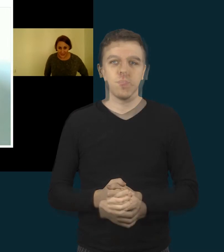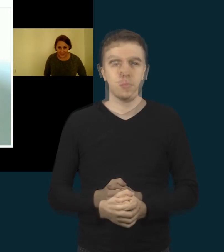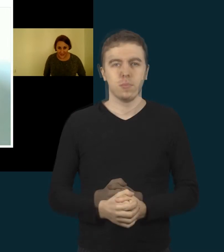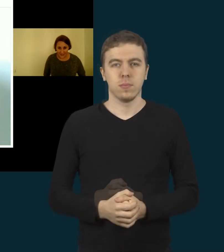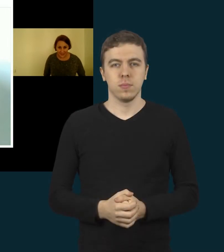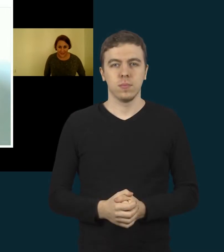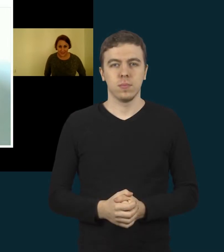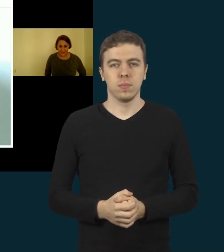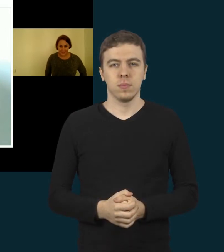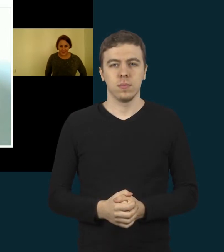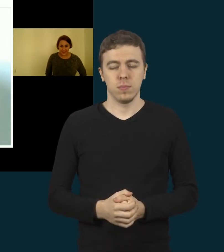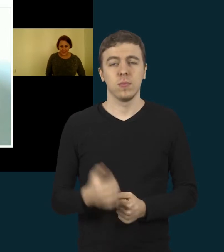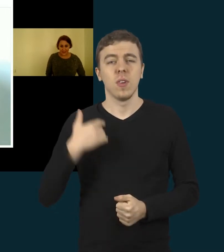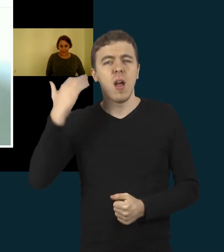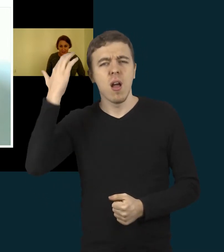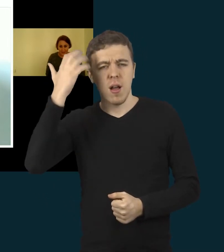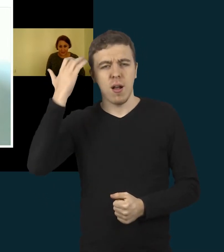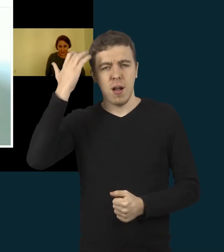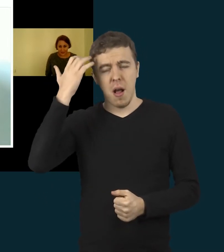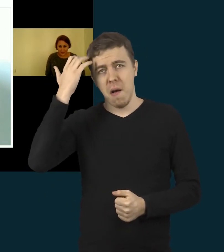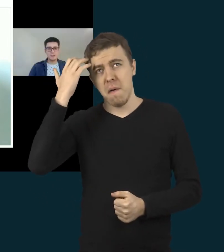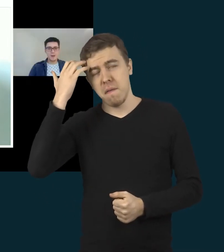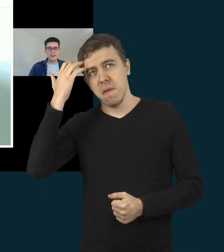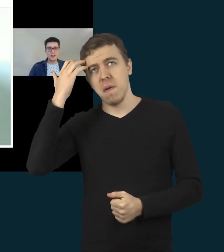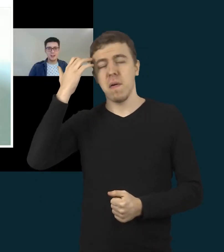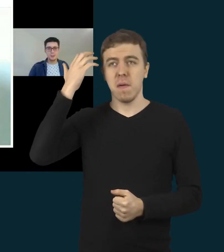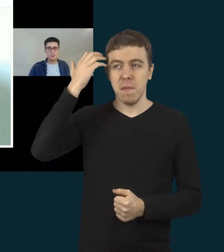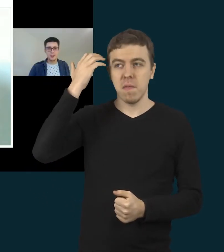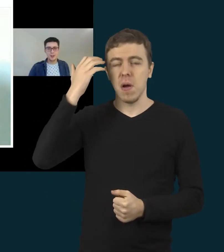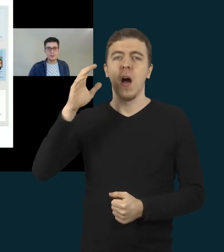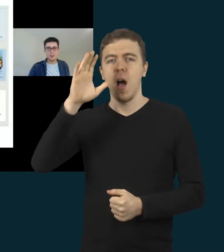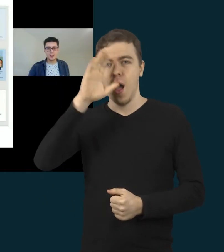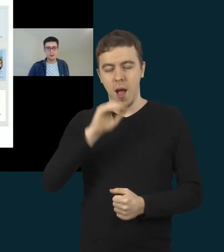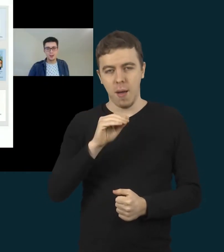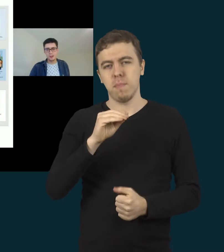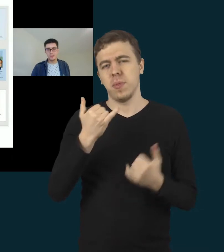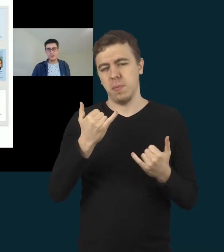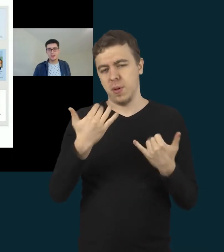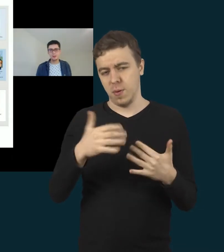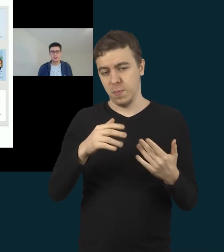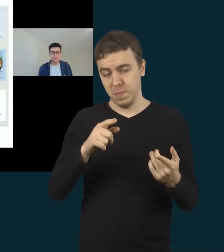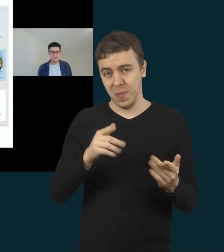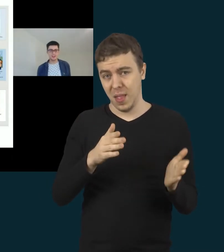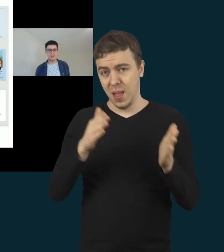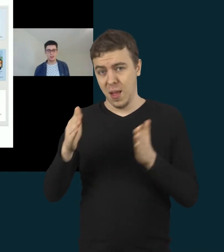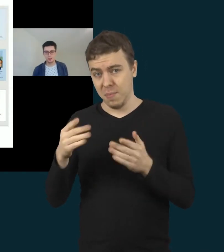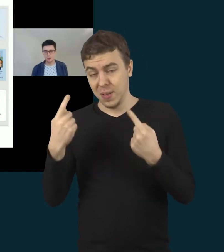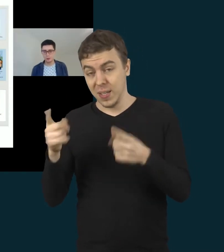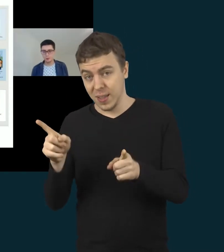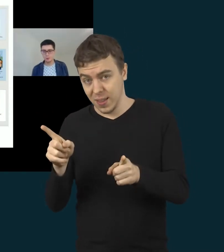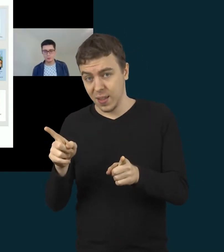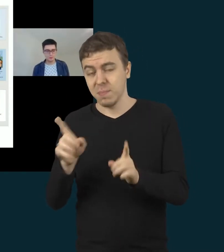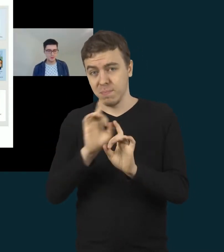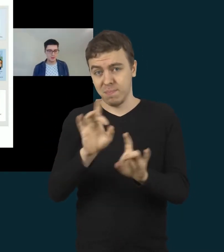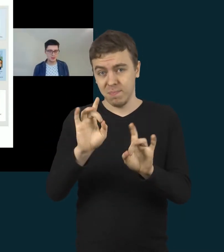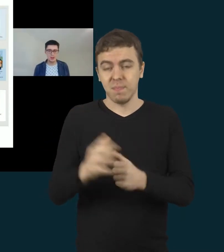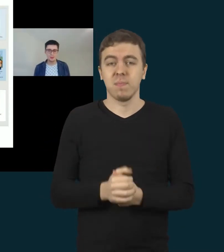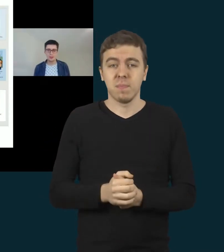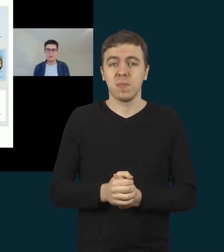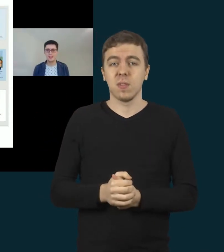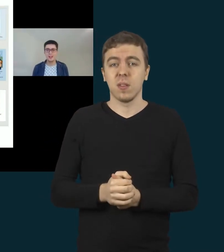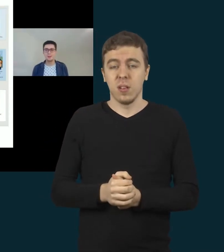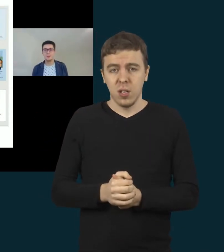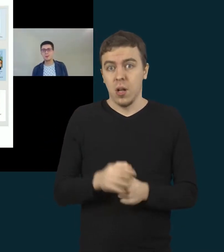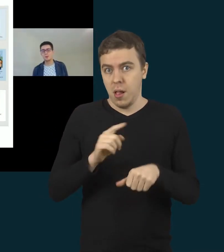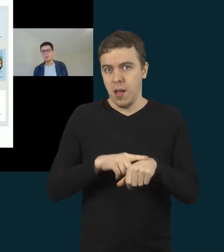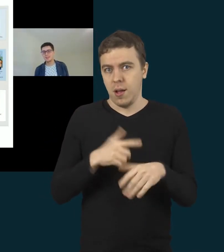tai galvojau, kad galime pereiti prie kito elemento, kadangi ir laiko jau mums tuoj